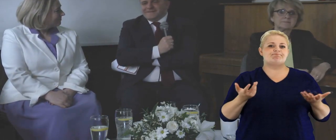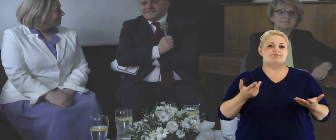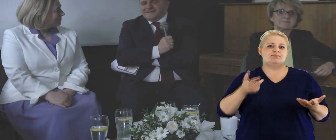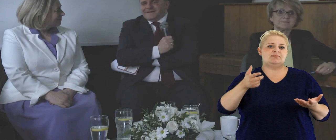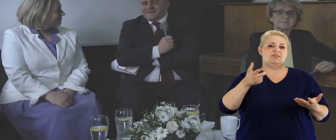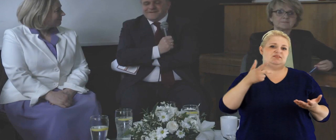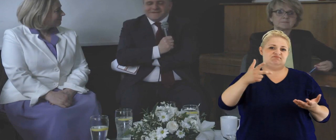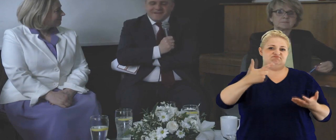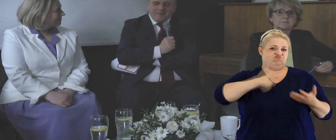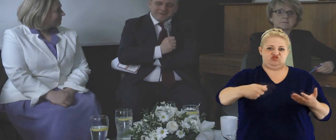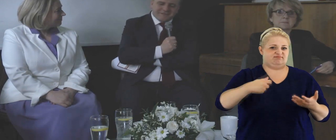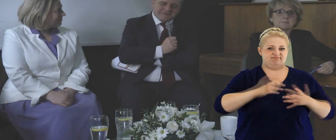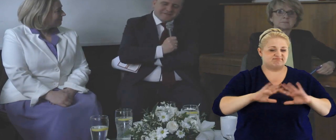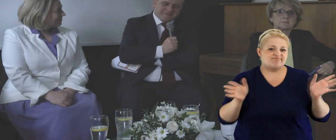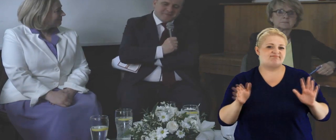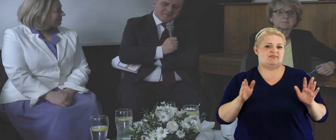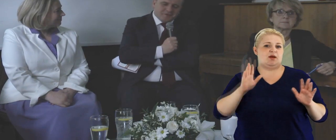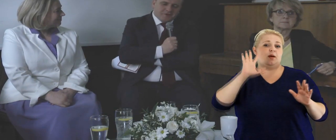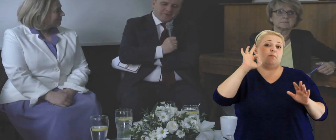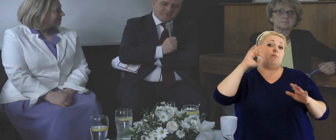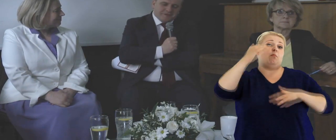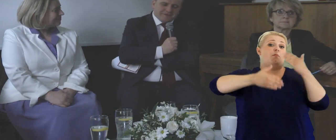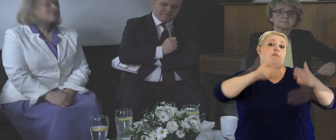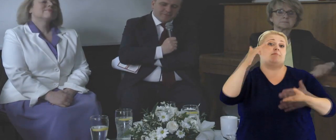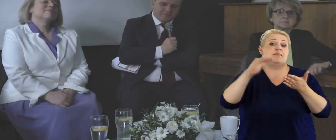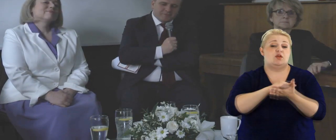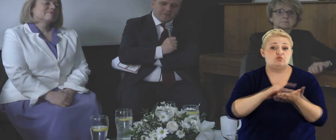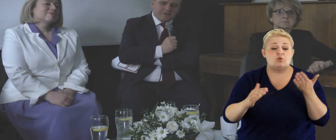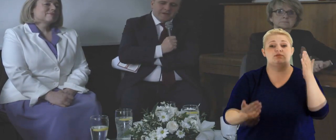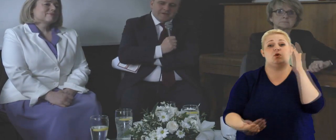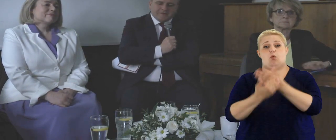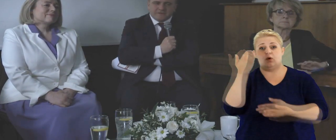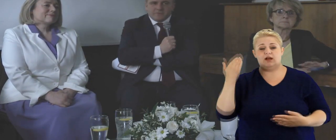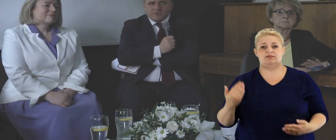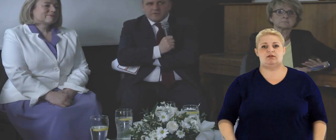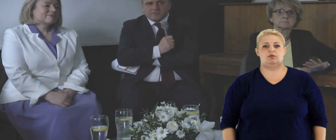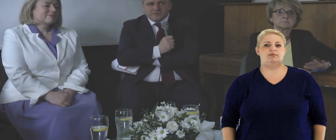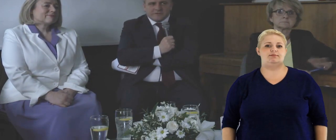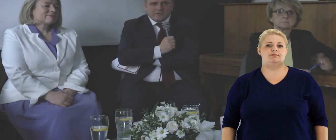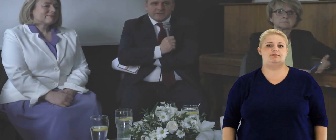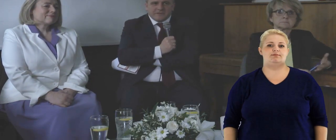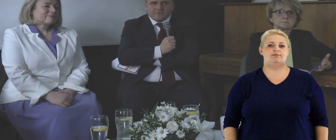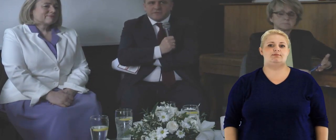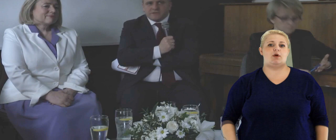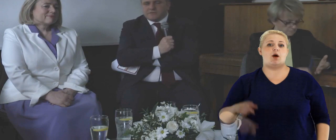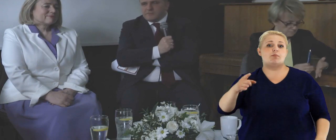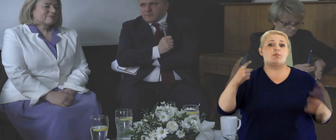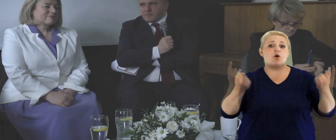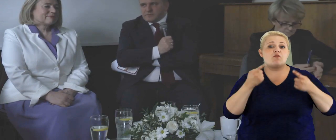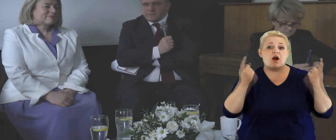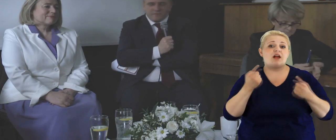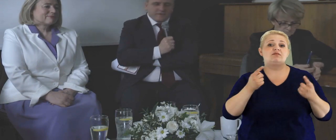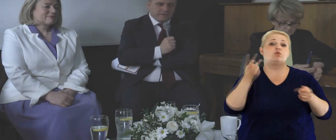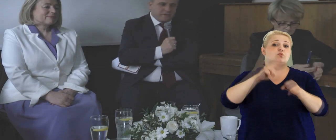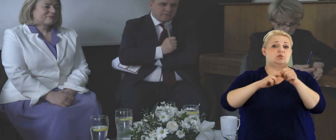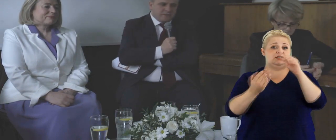która nie dała się w to wciągnąć w żaden sposób, ale faktycznie po kilku miesiącach okazało się, że to była po prostu prowokacja którejś